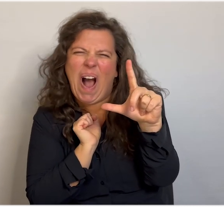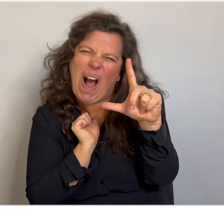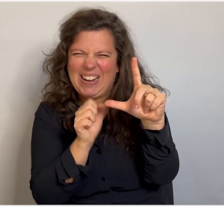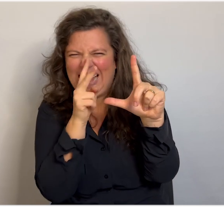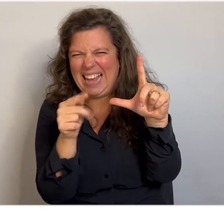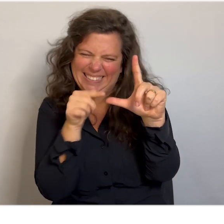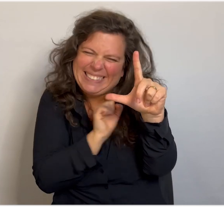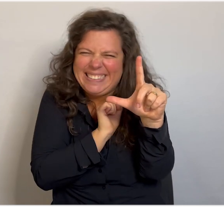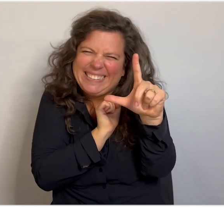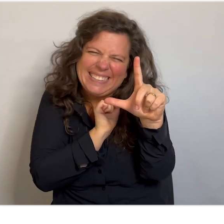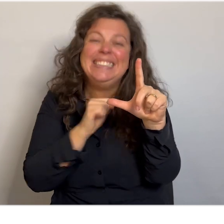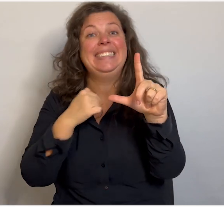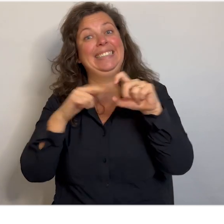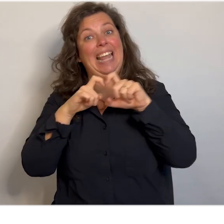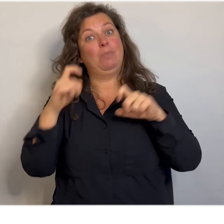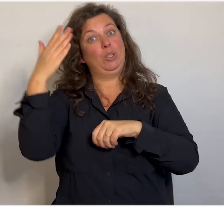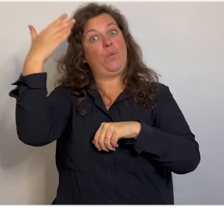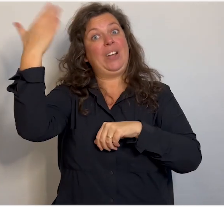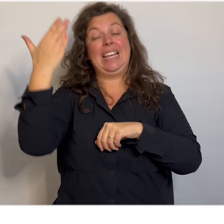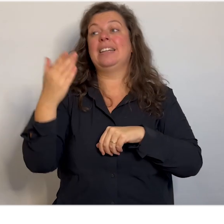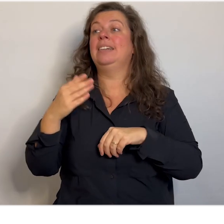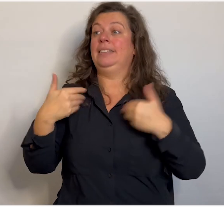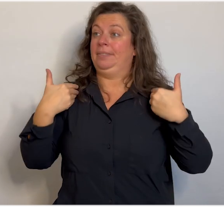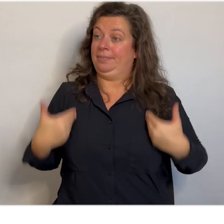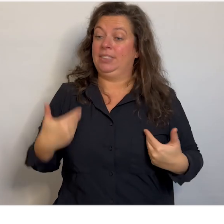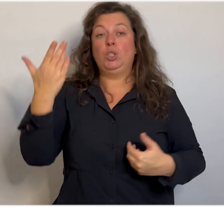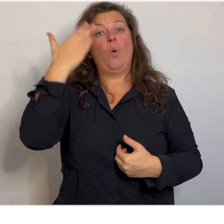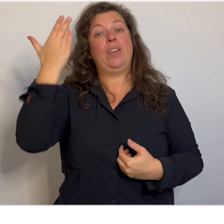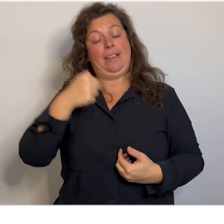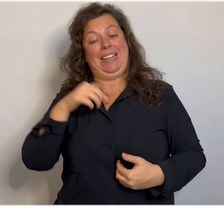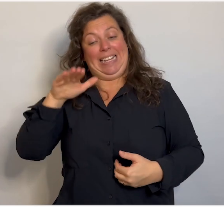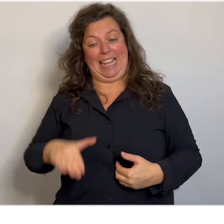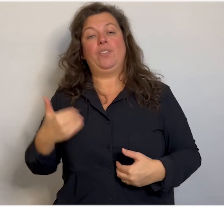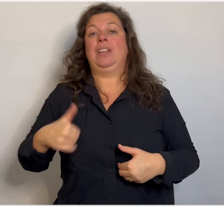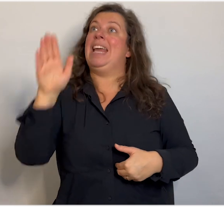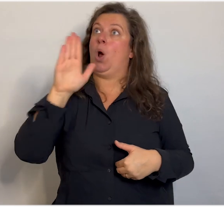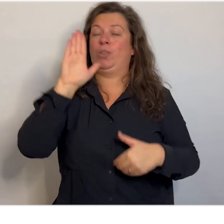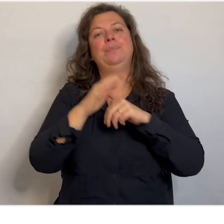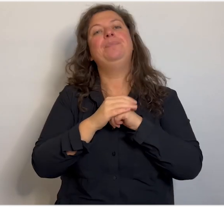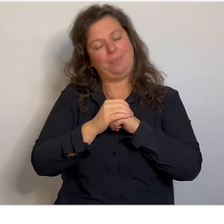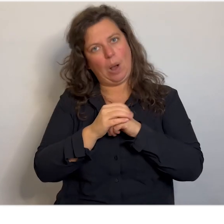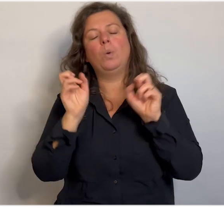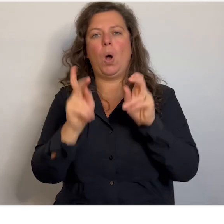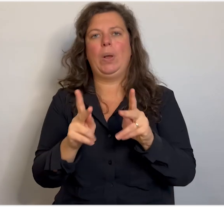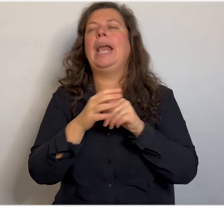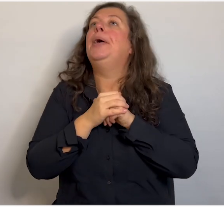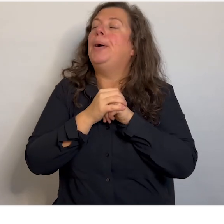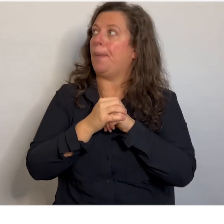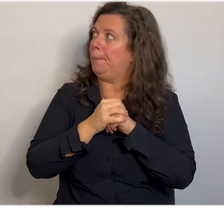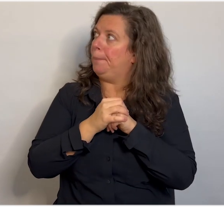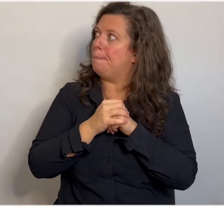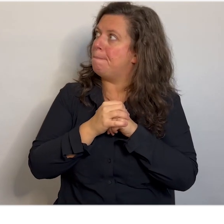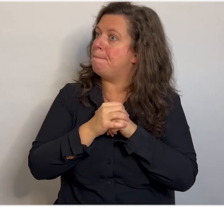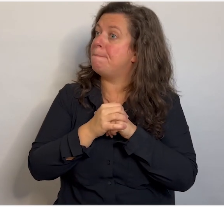dingetje omhoog. Ik ben Sophie. En dit is ook Sophie. En ik ben een kind van de Heere God. Oké. Eh, ja.